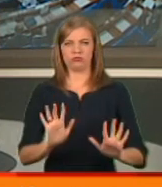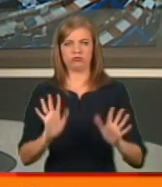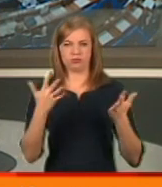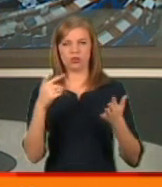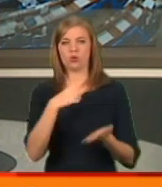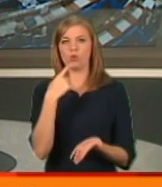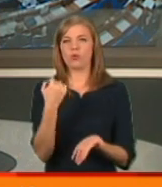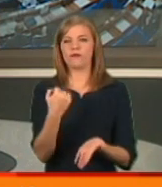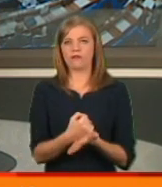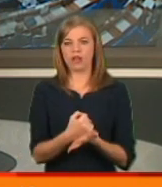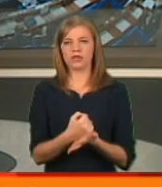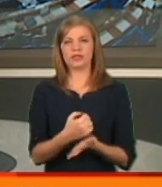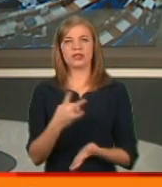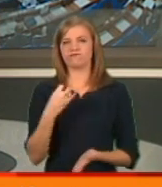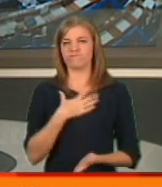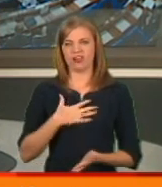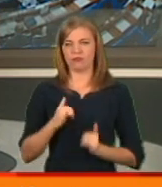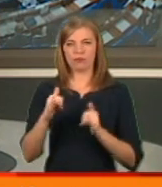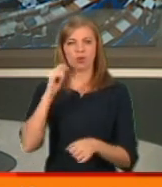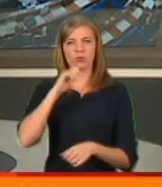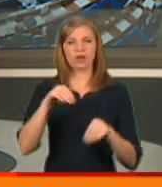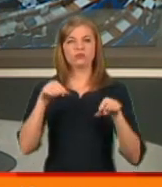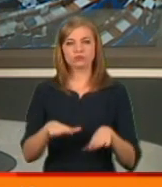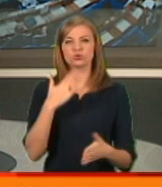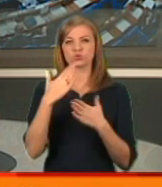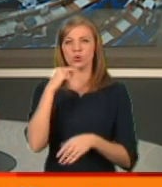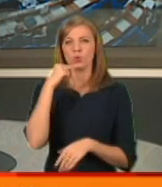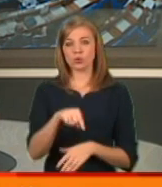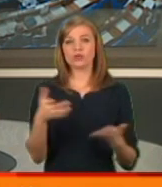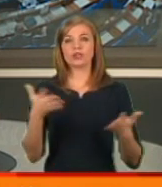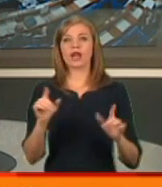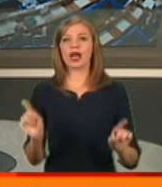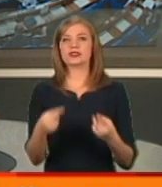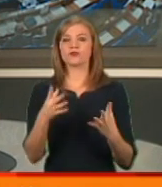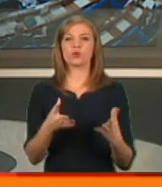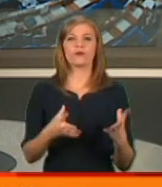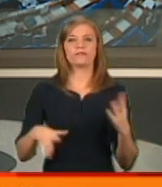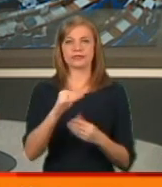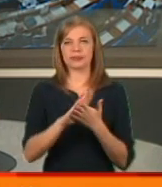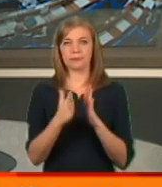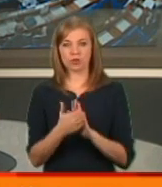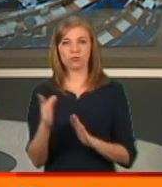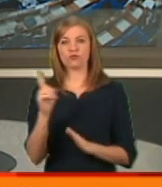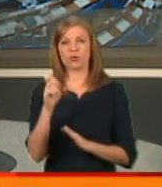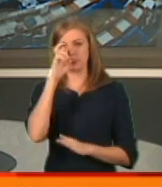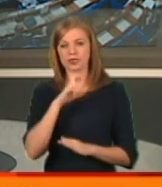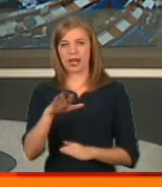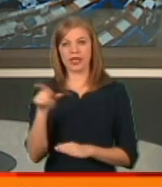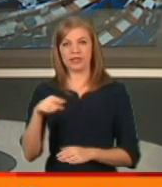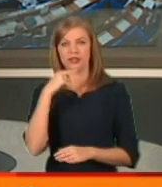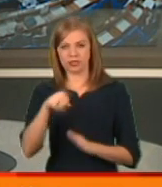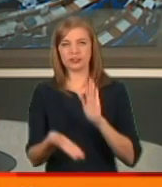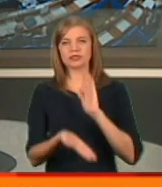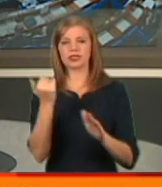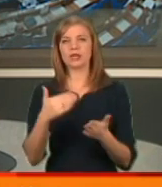пар'є ухвалили неприємну для України резолюцію щодо Росії, яка створює всі передумови, аби з країни-агресорки